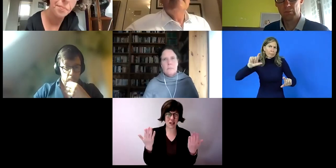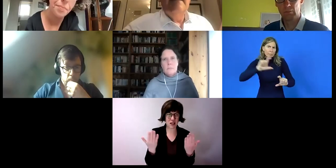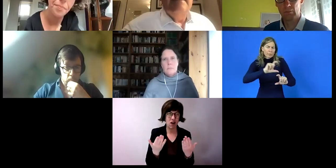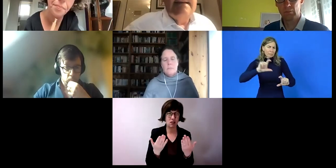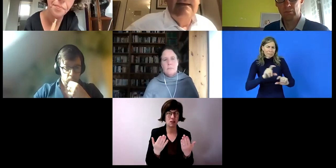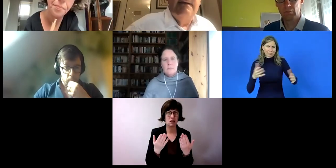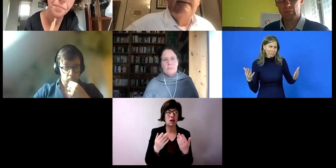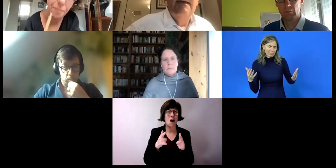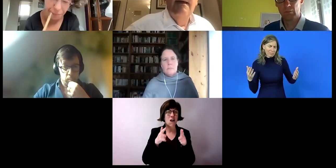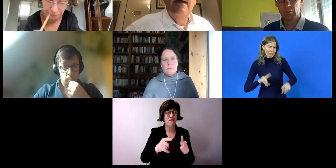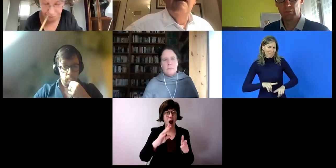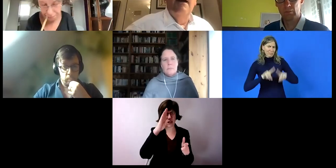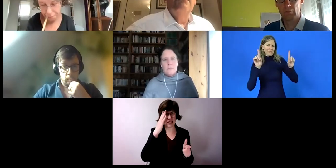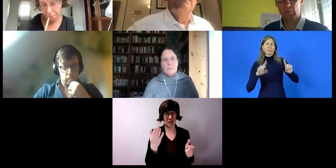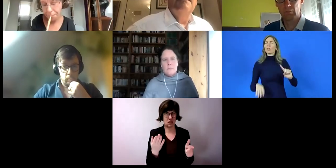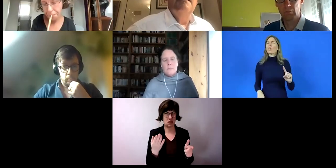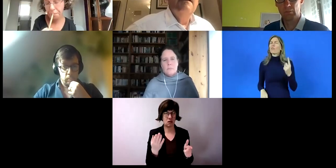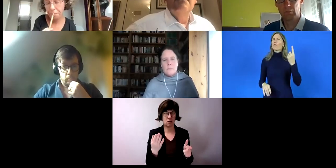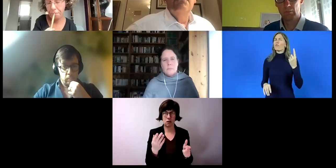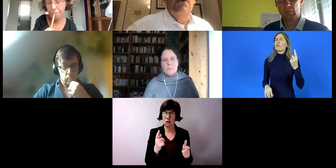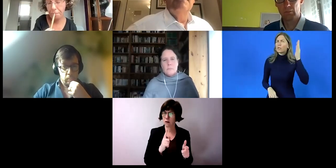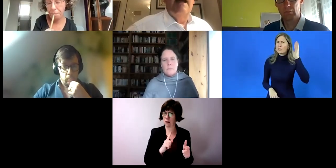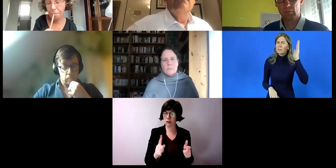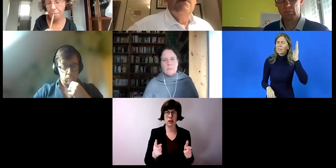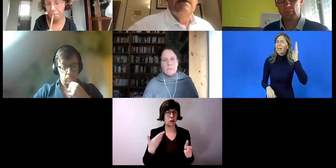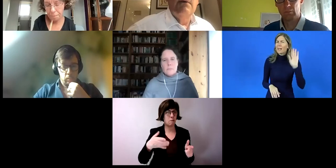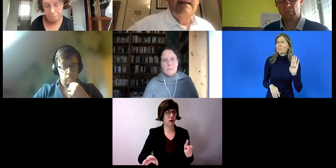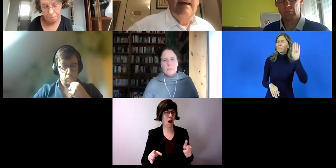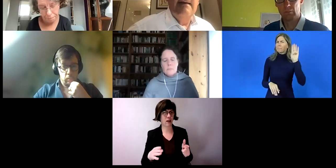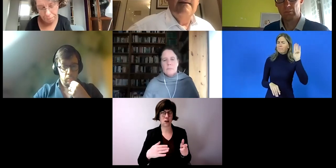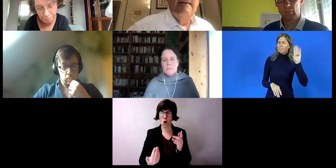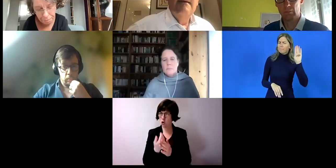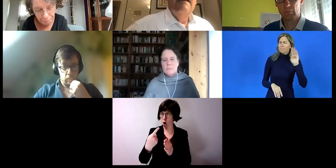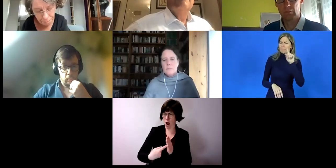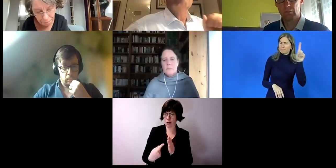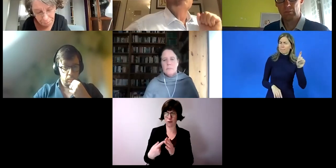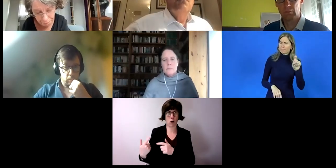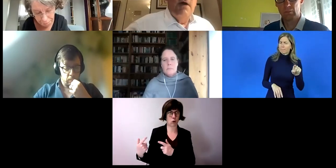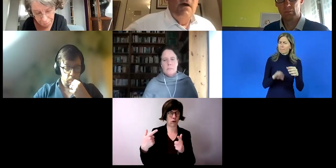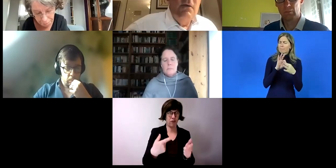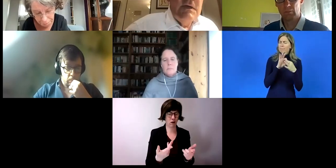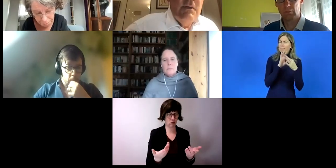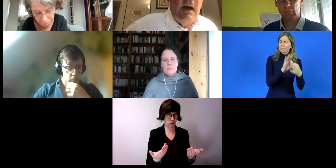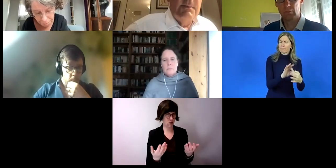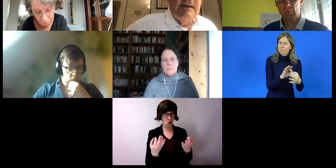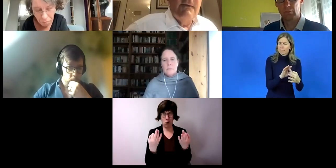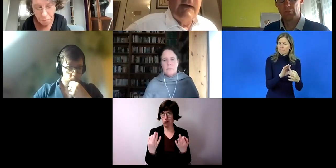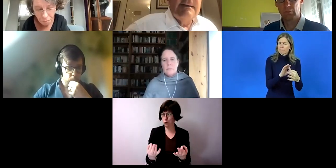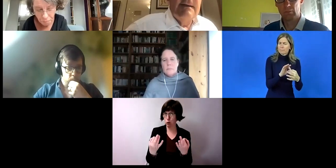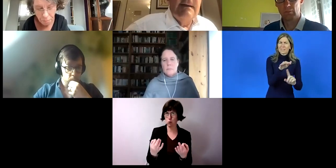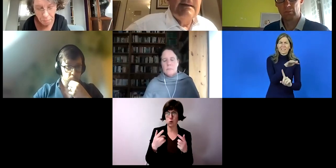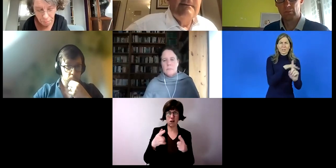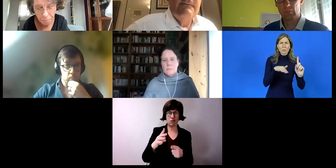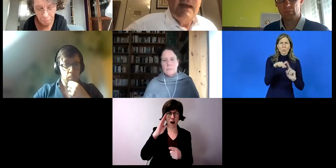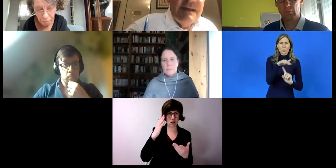der Fahrtdienst nicht auf die neuen Anforderungen eingeht. Ja, wozu brauchen Sie überhaupt einen